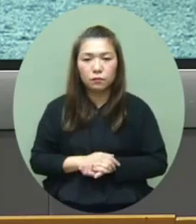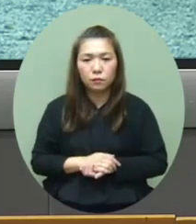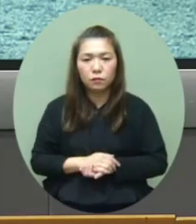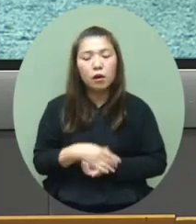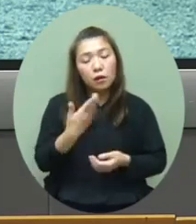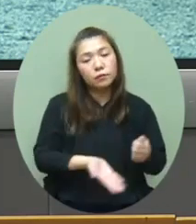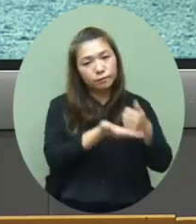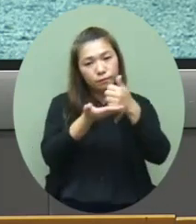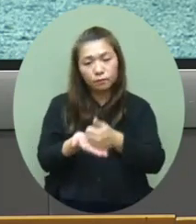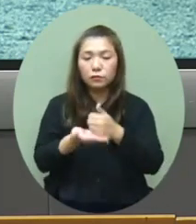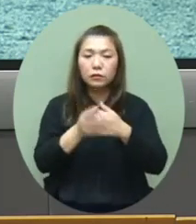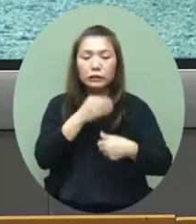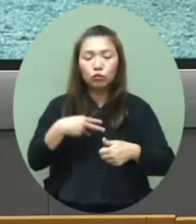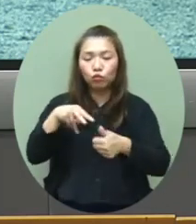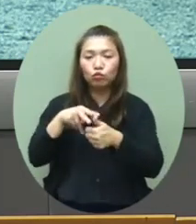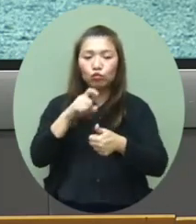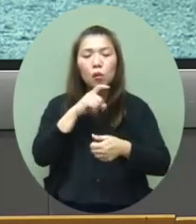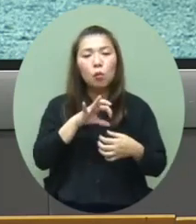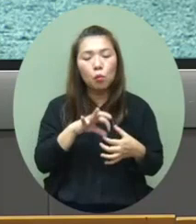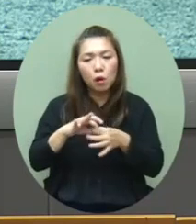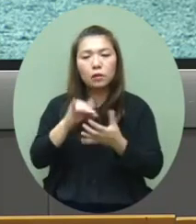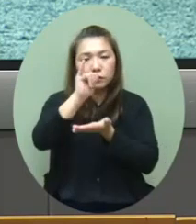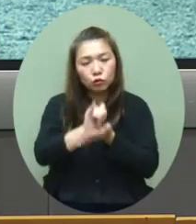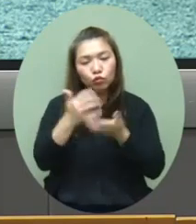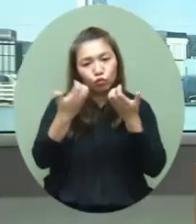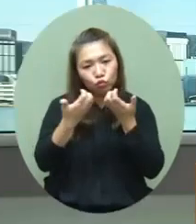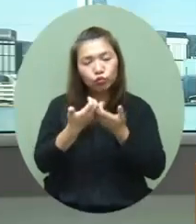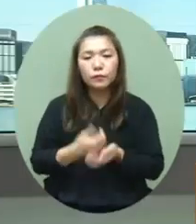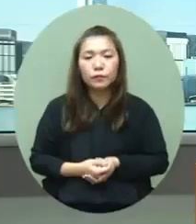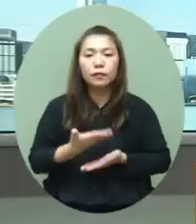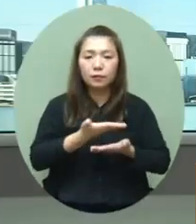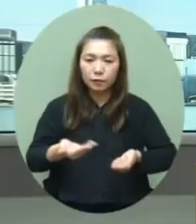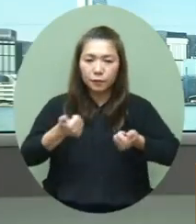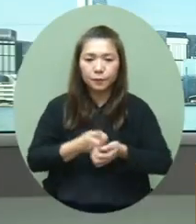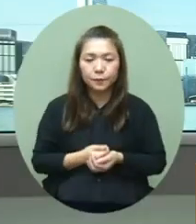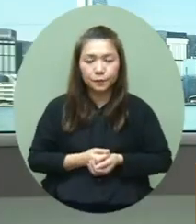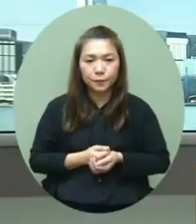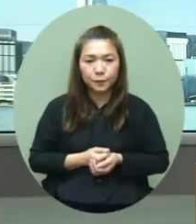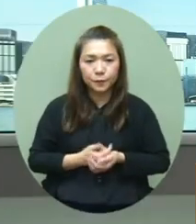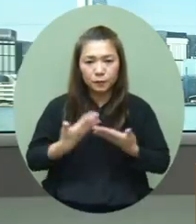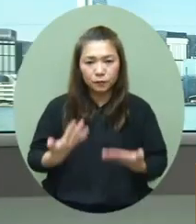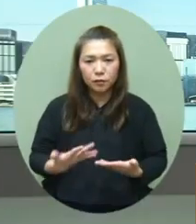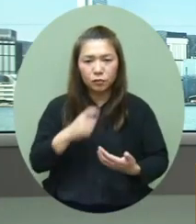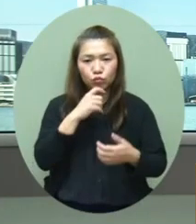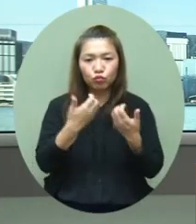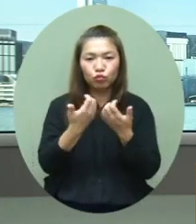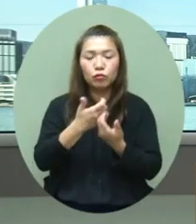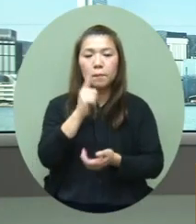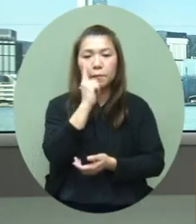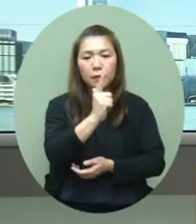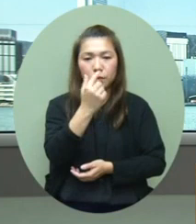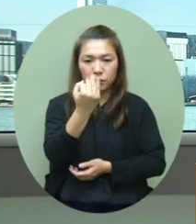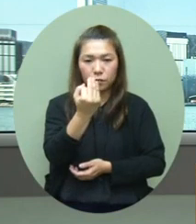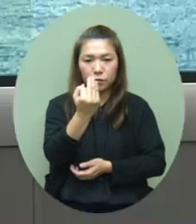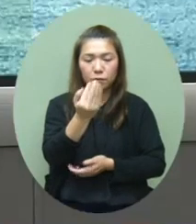或者我请医管局的同事说一下这个入院的数字的情况大家好现时是有830